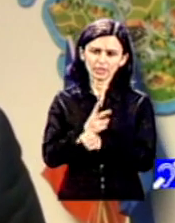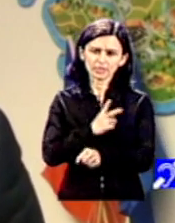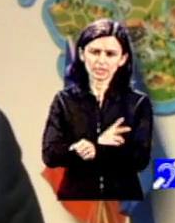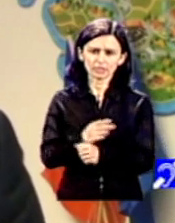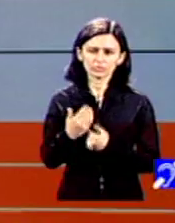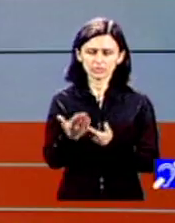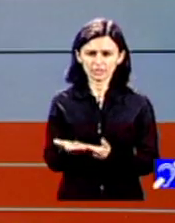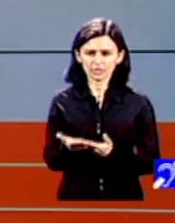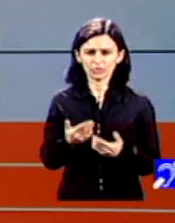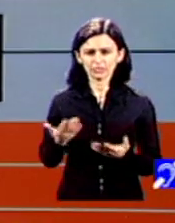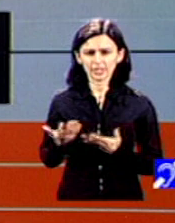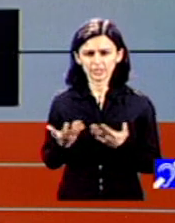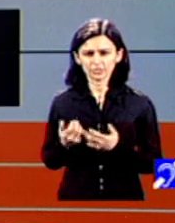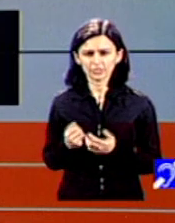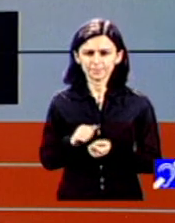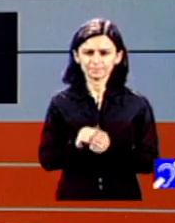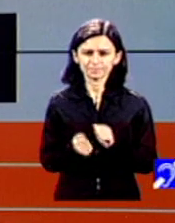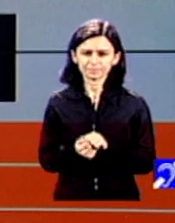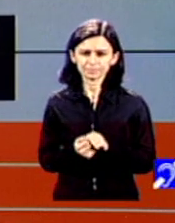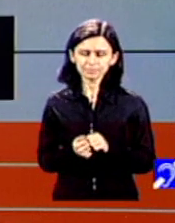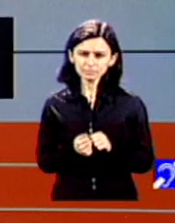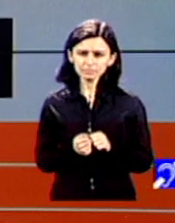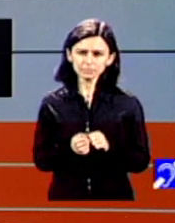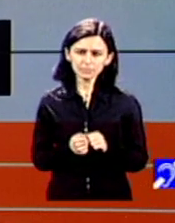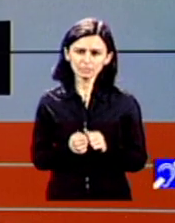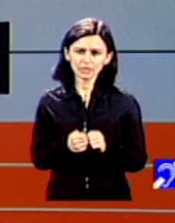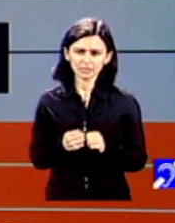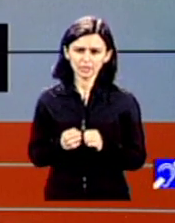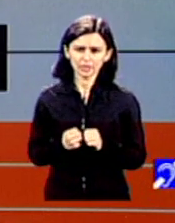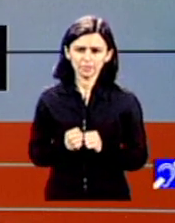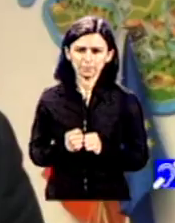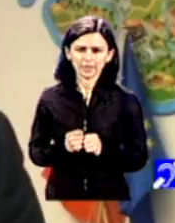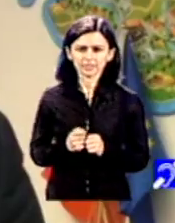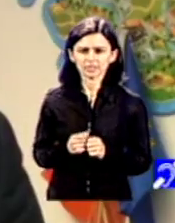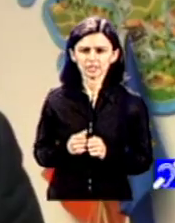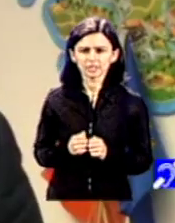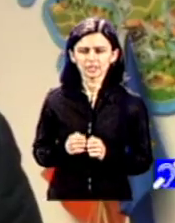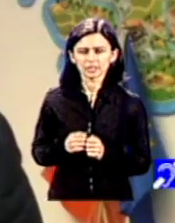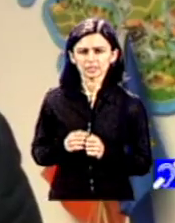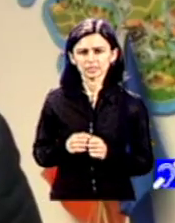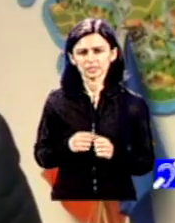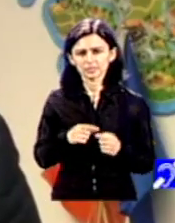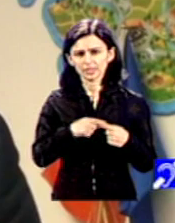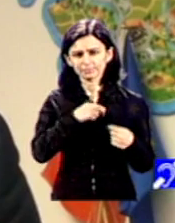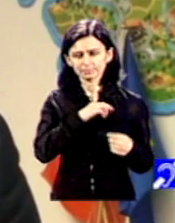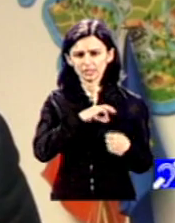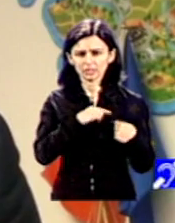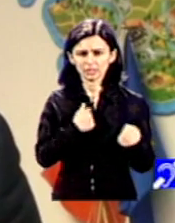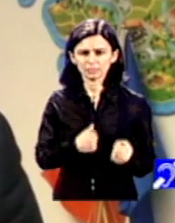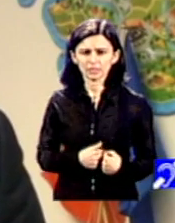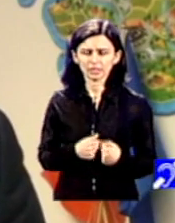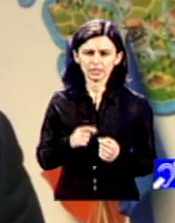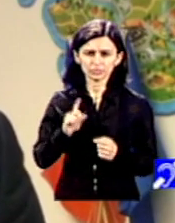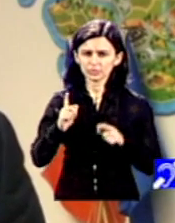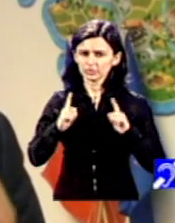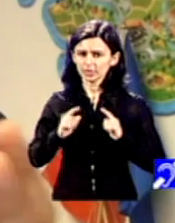cumva să îi trateze cu milă. Nu asta este ceea ce se așteaptă o persoane cu dizabilități, să